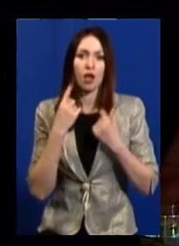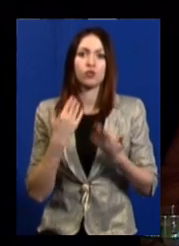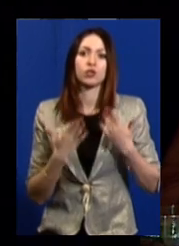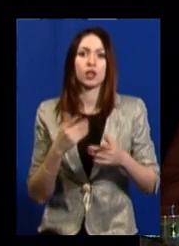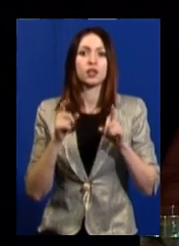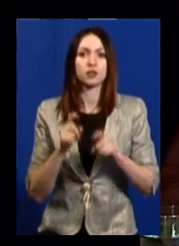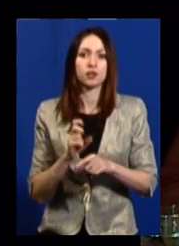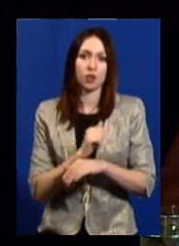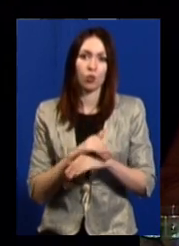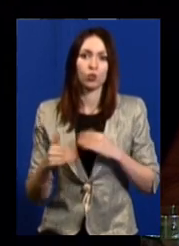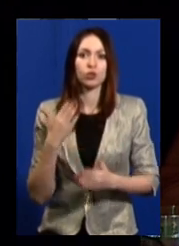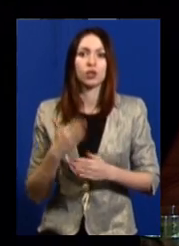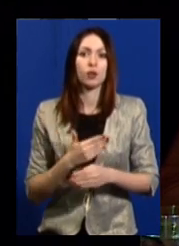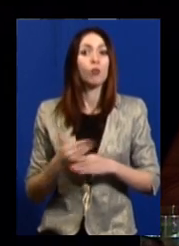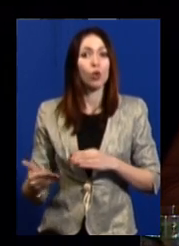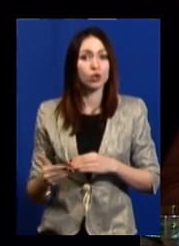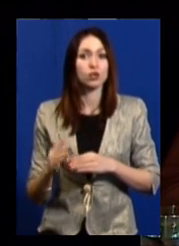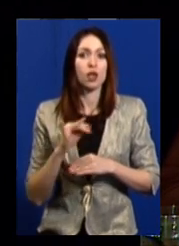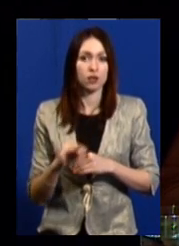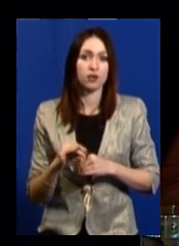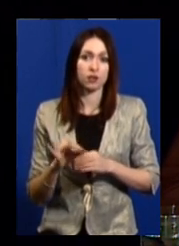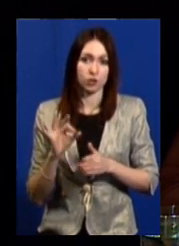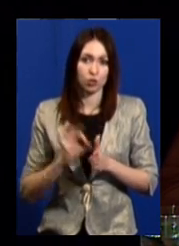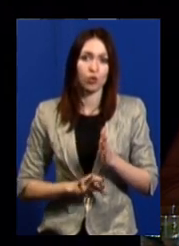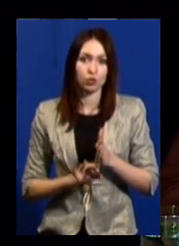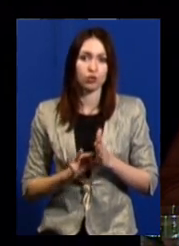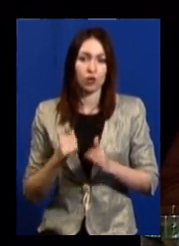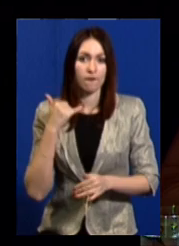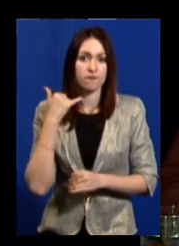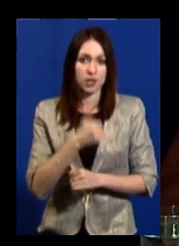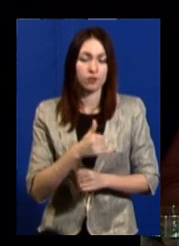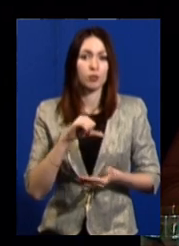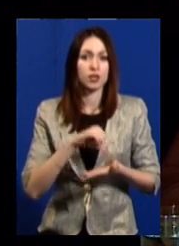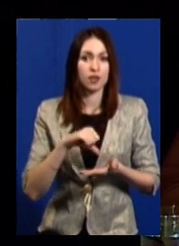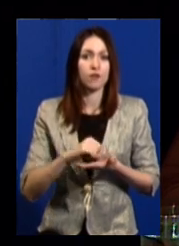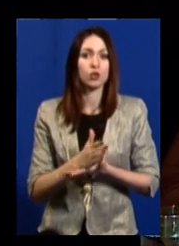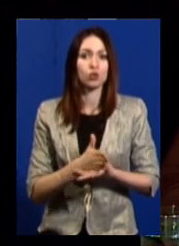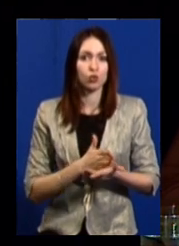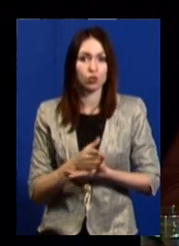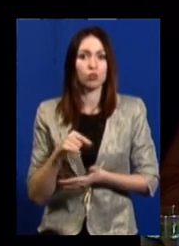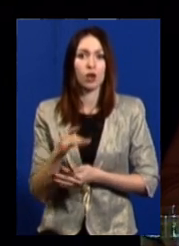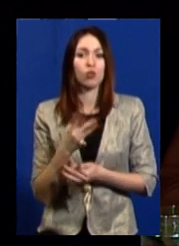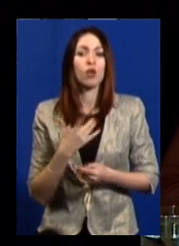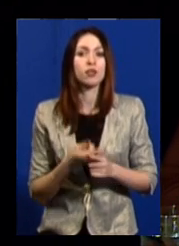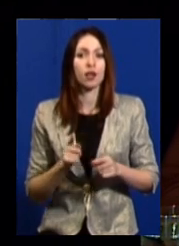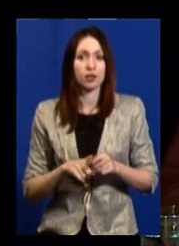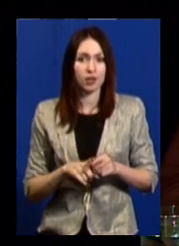сидить на вулиці, або пізно. І терміново визвонюються представники служби того району, де це